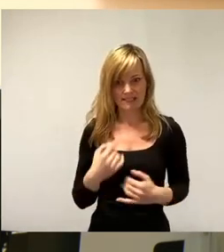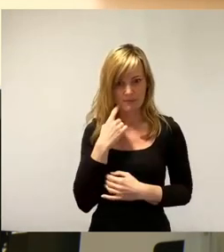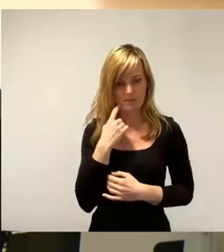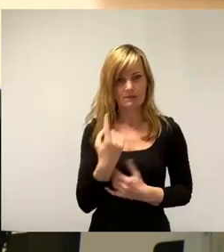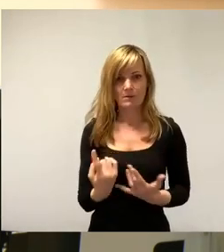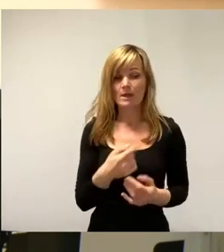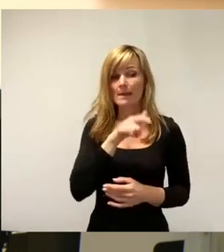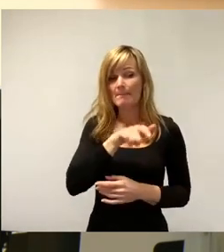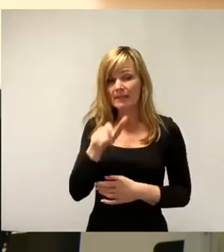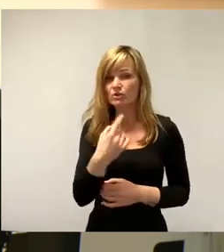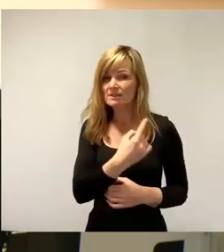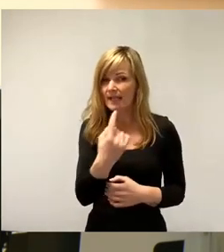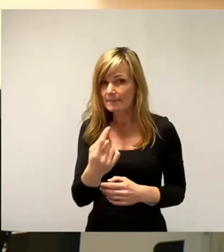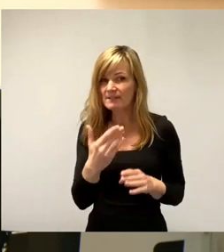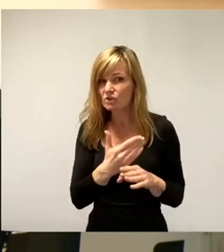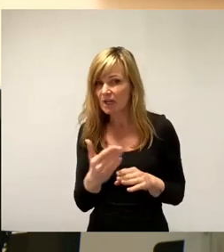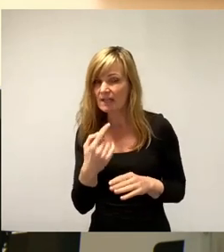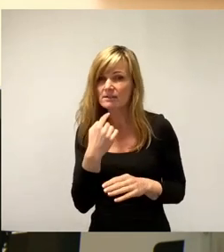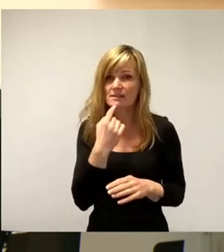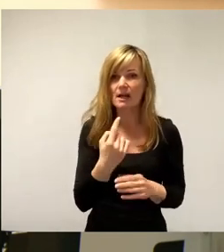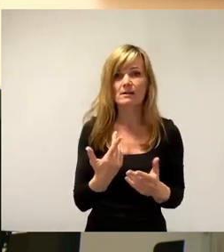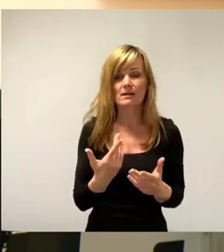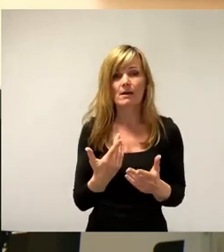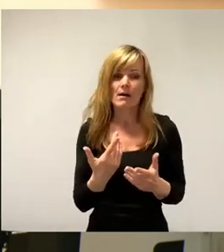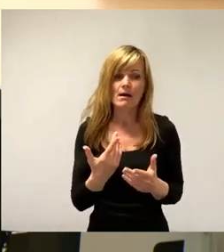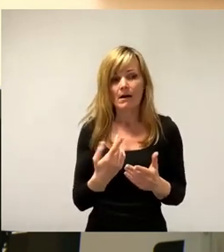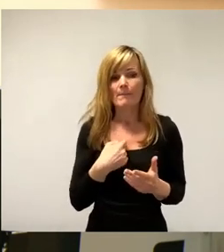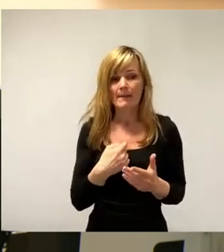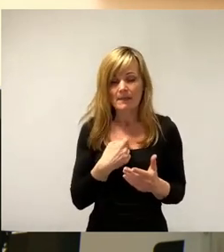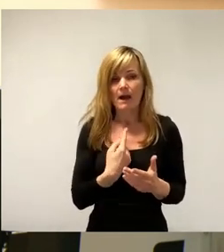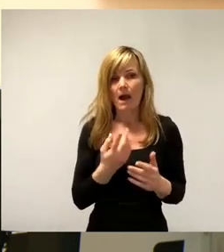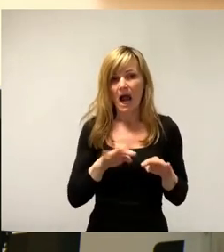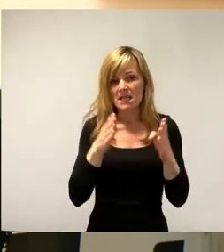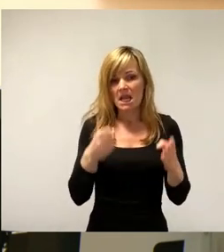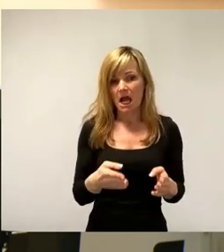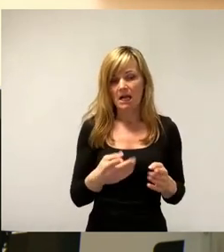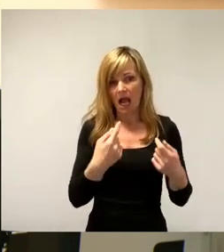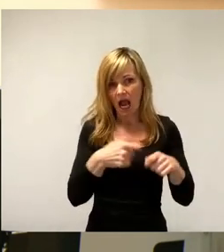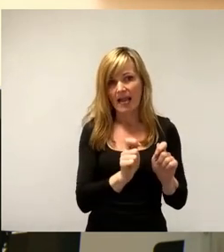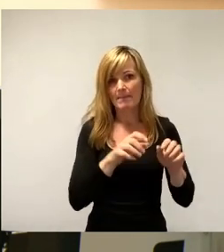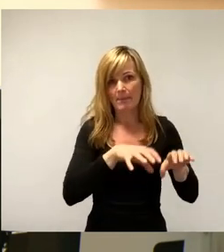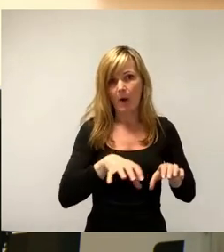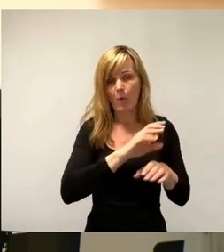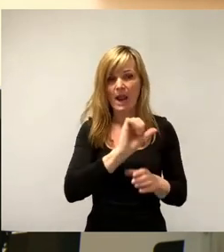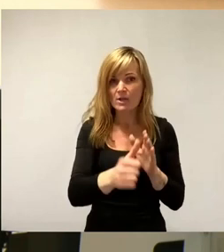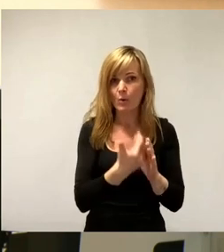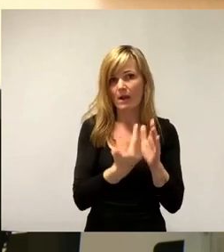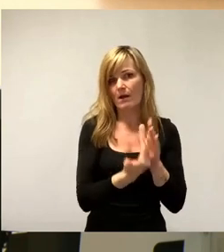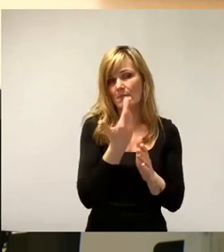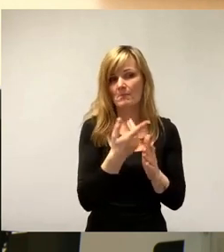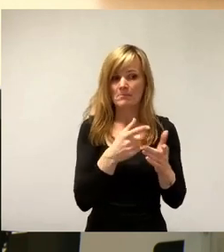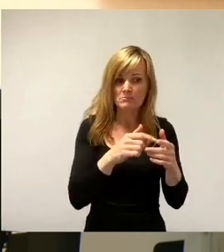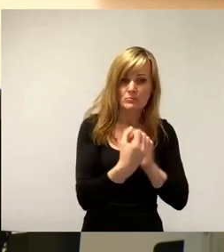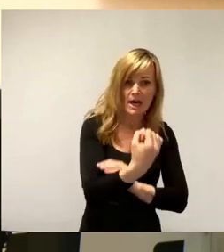entsprechend Anlagen vielleicht einzubauen, zu erneuerbaren Energien, ist es besser, sofern dort